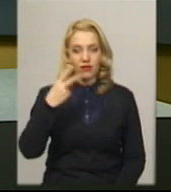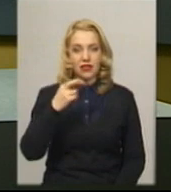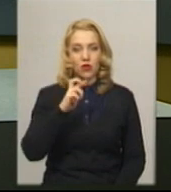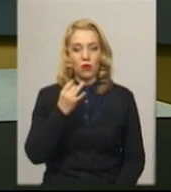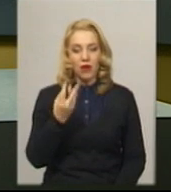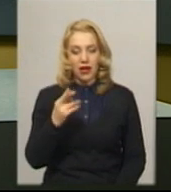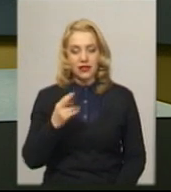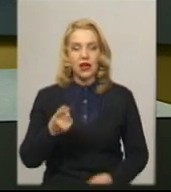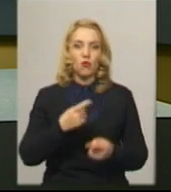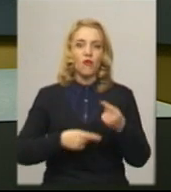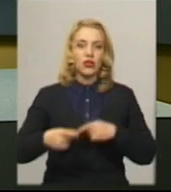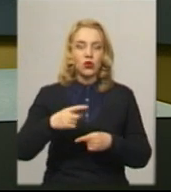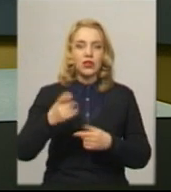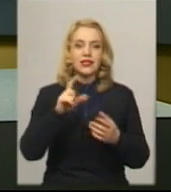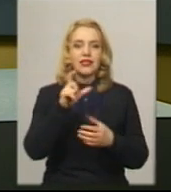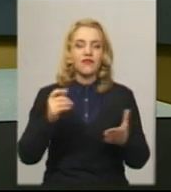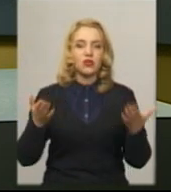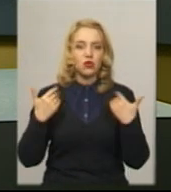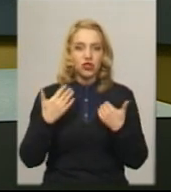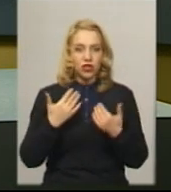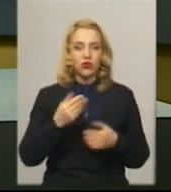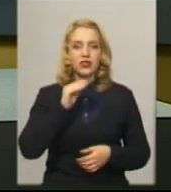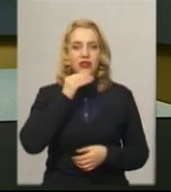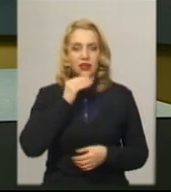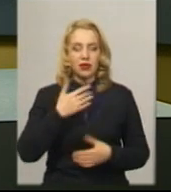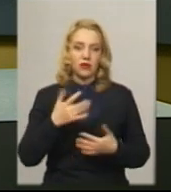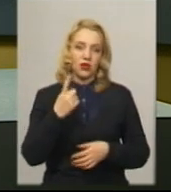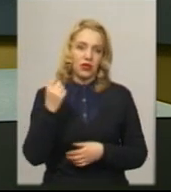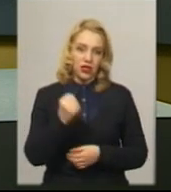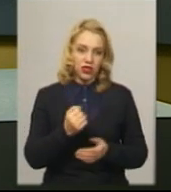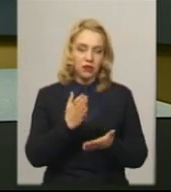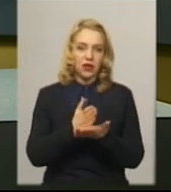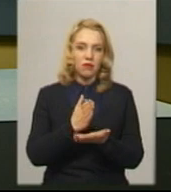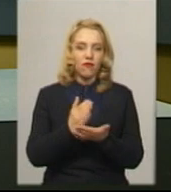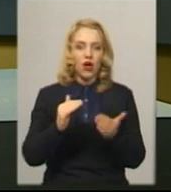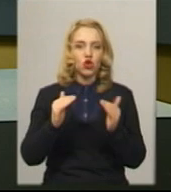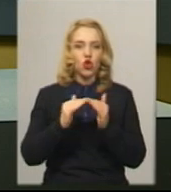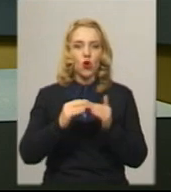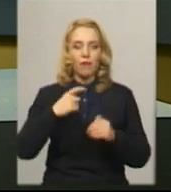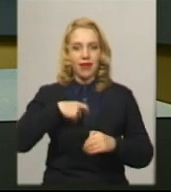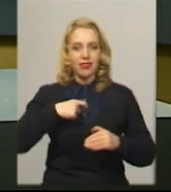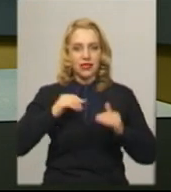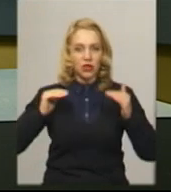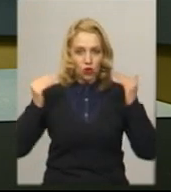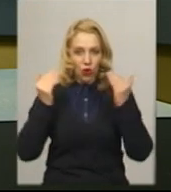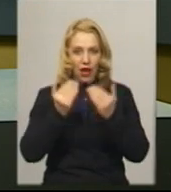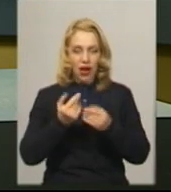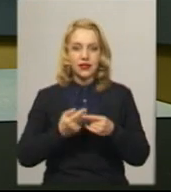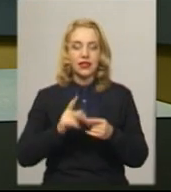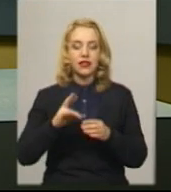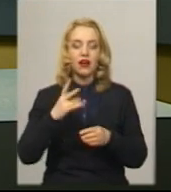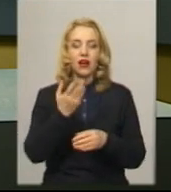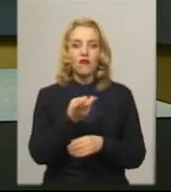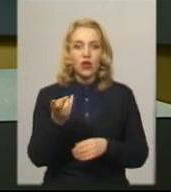із відпочинку у Єгипті. І вже більше тижня перебувають вдома на самоізоляції. Як хмельничан зустріли в Україні, як їм